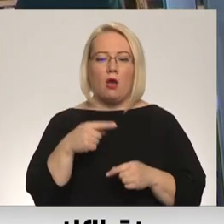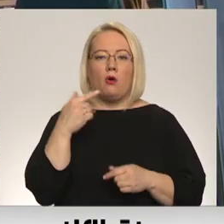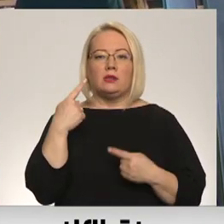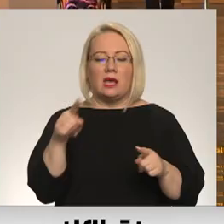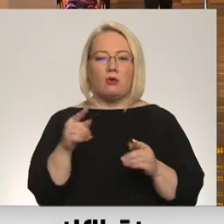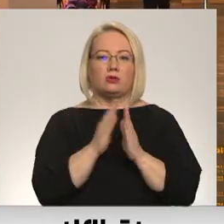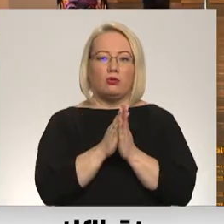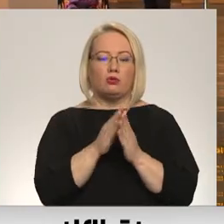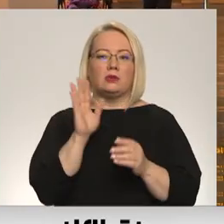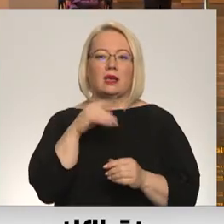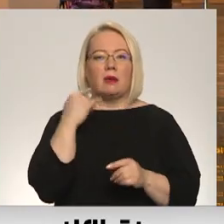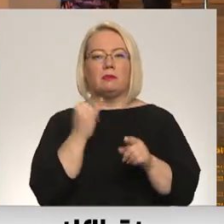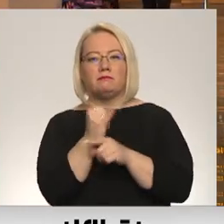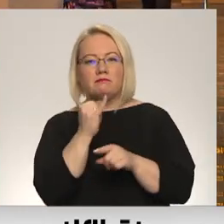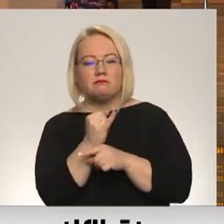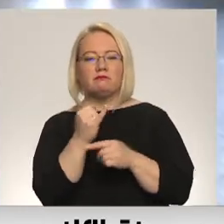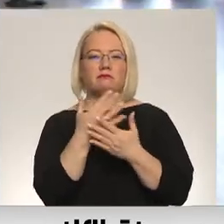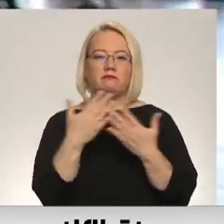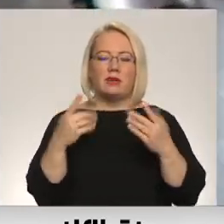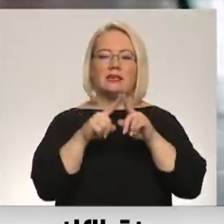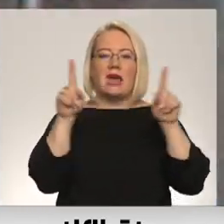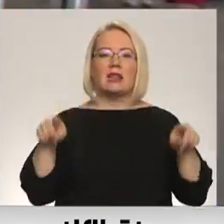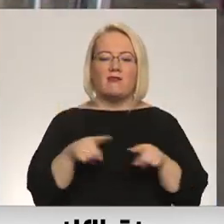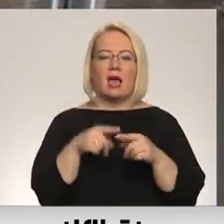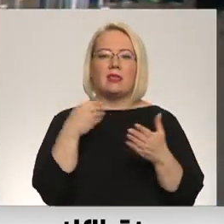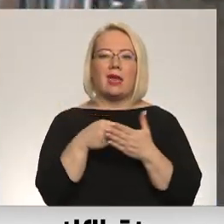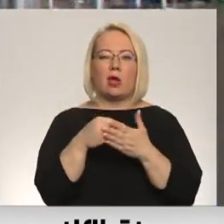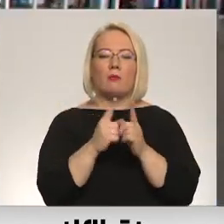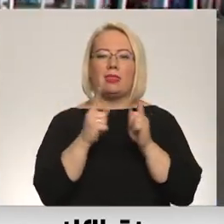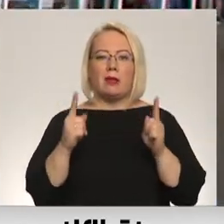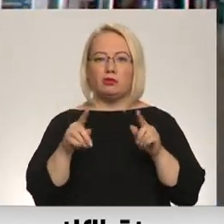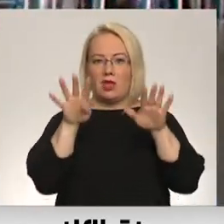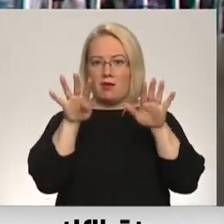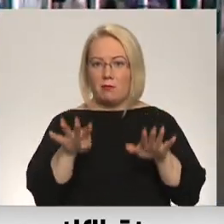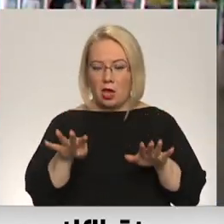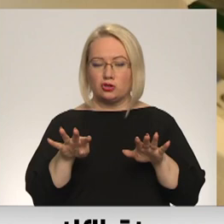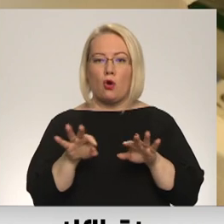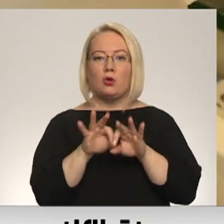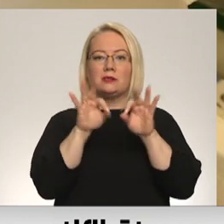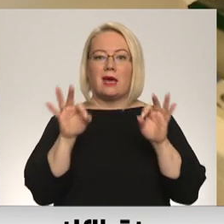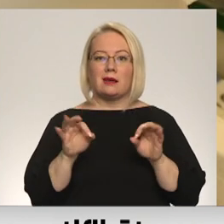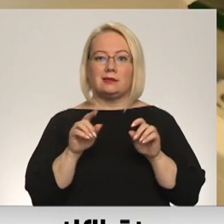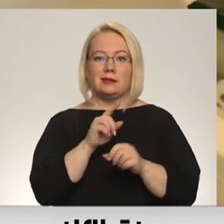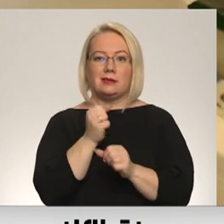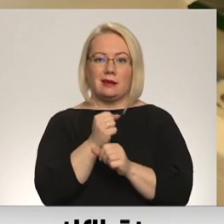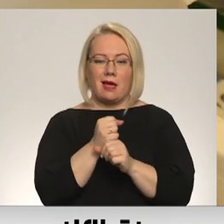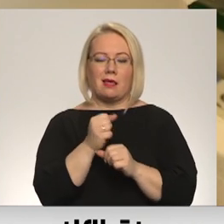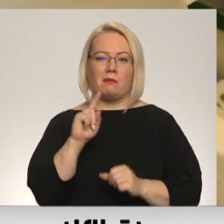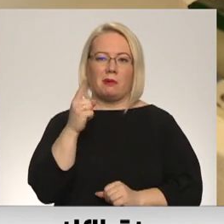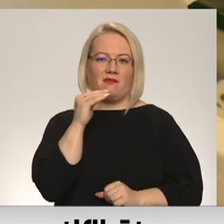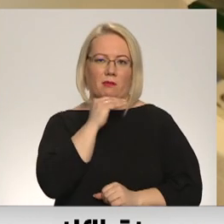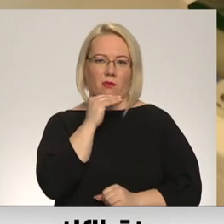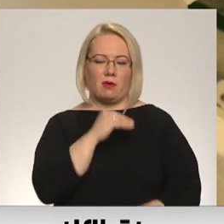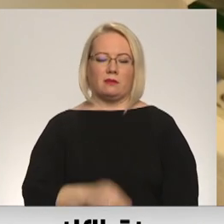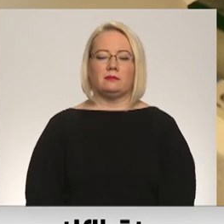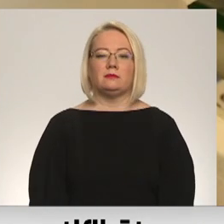agrāk. Ceļošanai Eiropas Savienībā certifikāta derīguma termiņš deviņi mēneši stāsies spēkā 1. februārī. Dāvids Fredenfels,